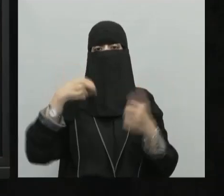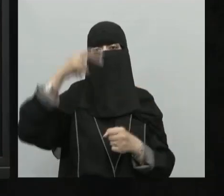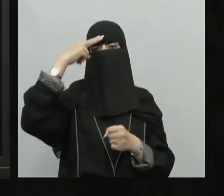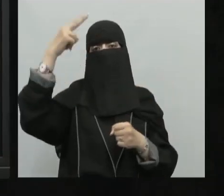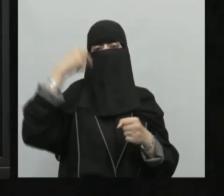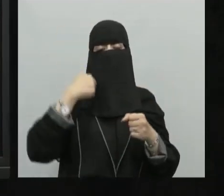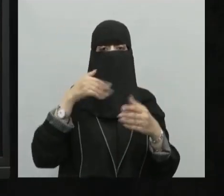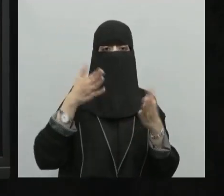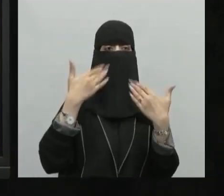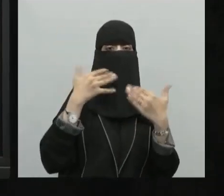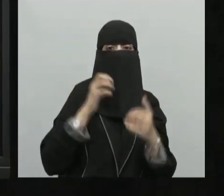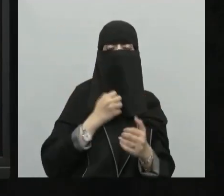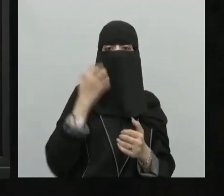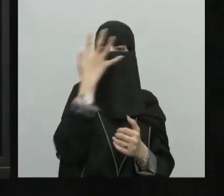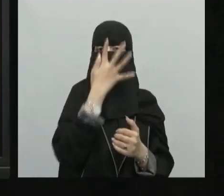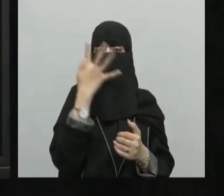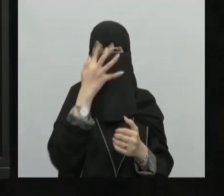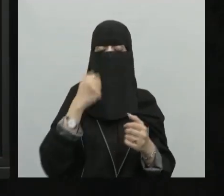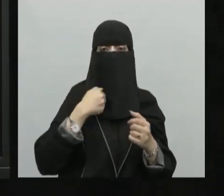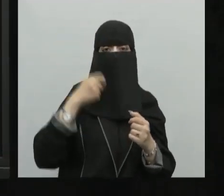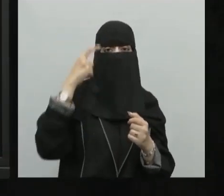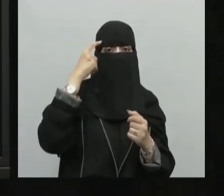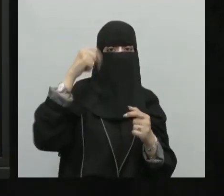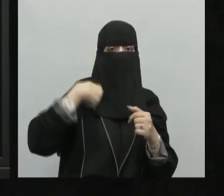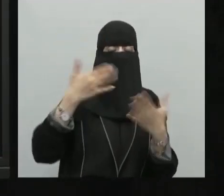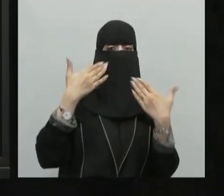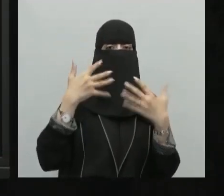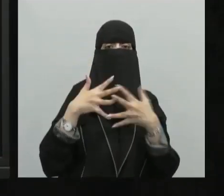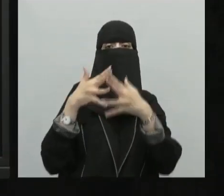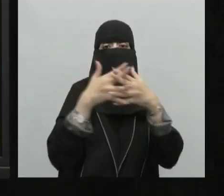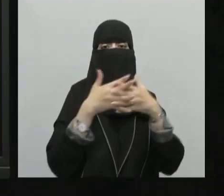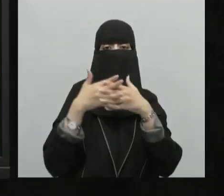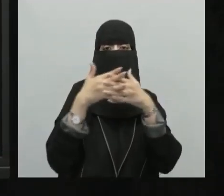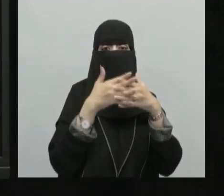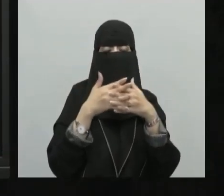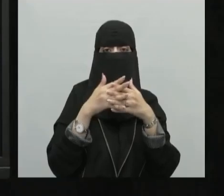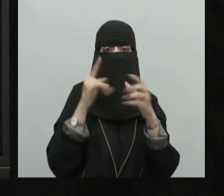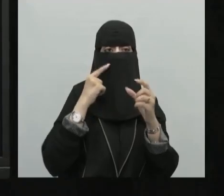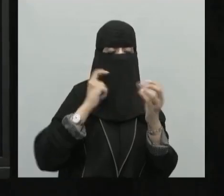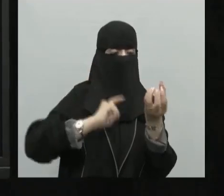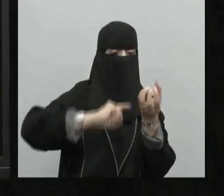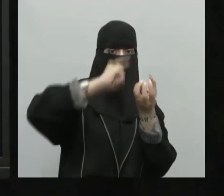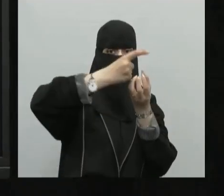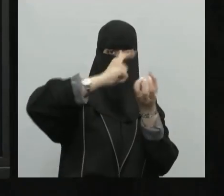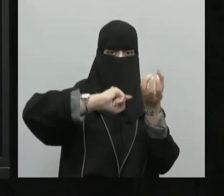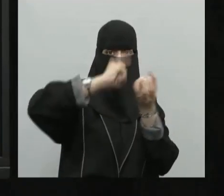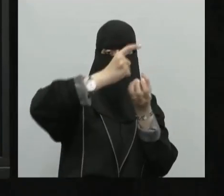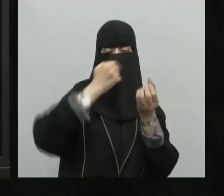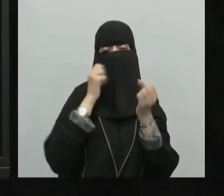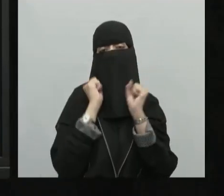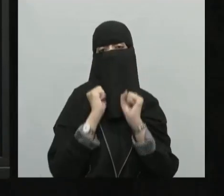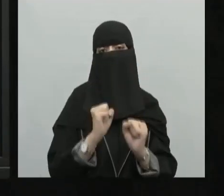مناخ قارة أمريكا من خلال دوائر العرض ولكن خطوط الطول لا نستطيع أن نحدد